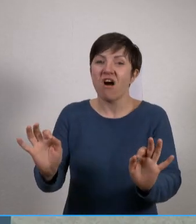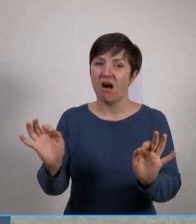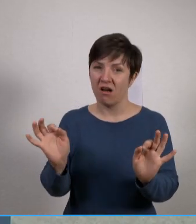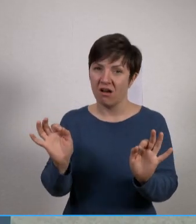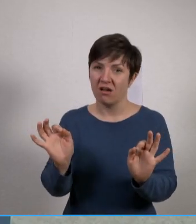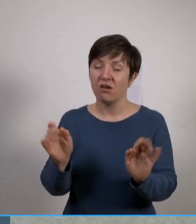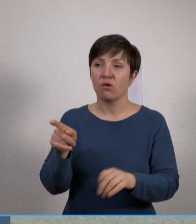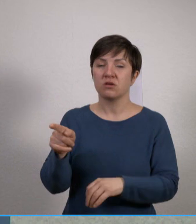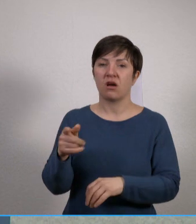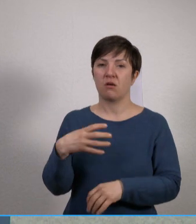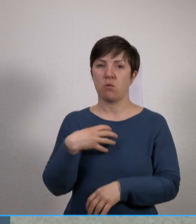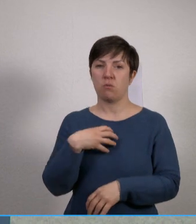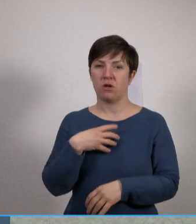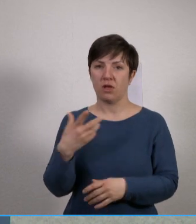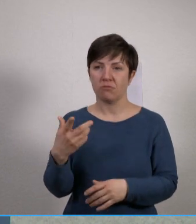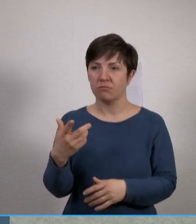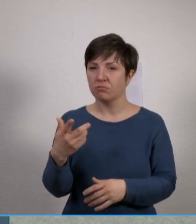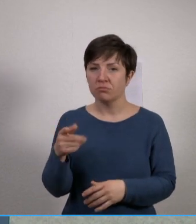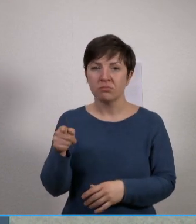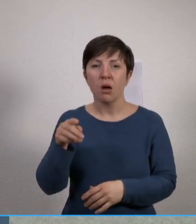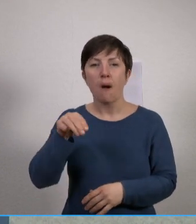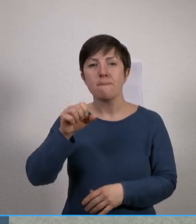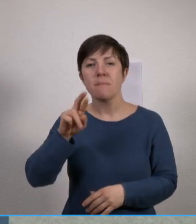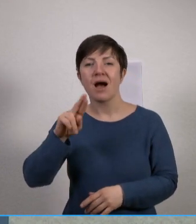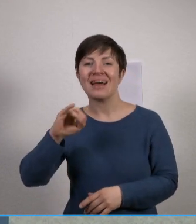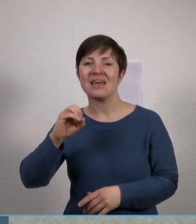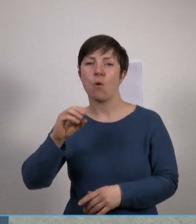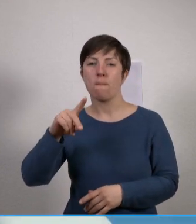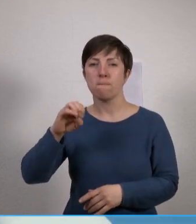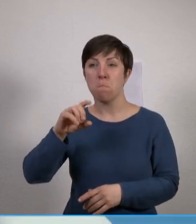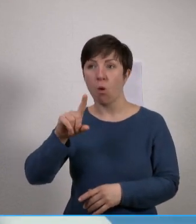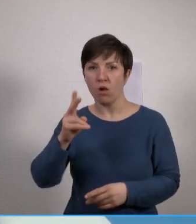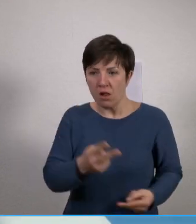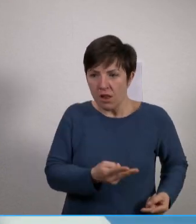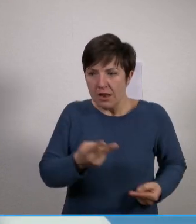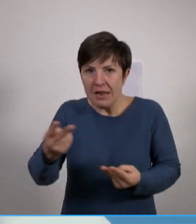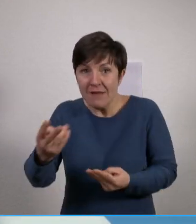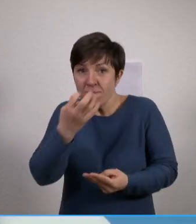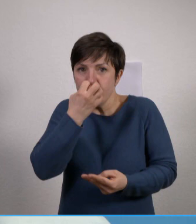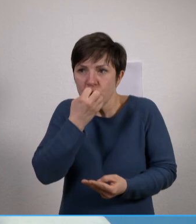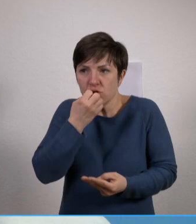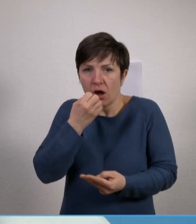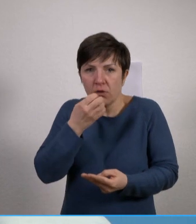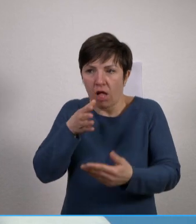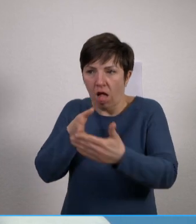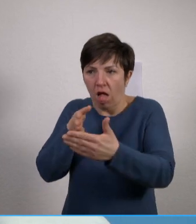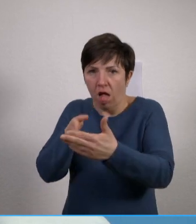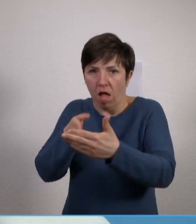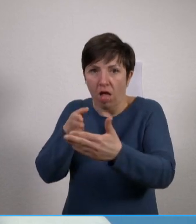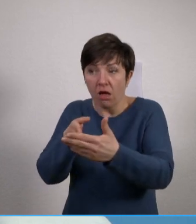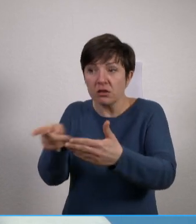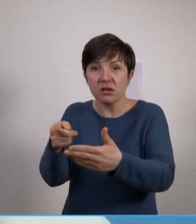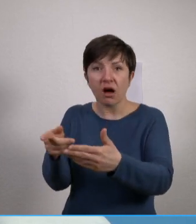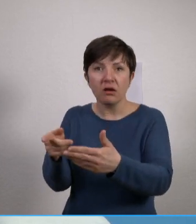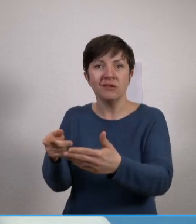Hauptproblem, dass die Sachen halt zum Beispiel in der Gegend von Mariupol gar nicht ankommen, wo die UN derzeit ja doch eine größere Hungerkatastrophe